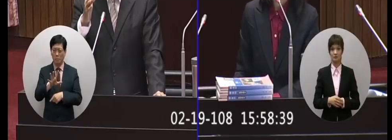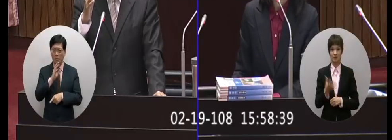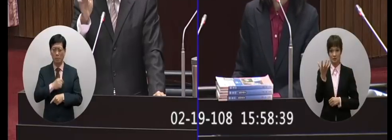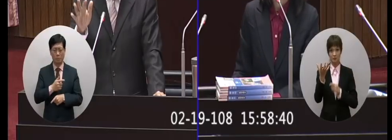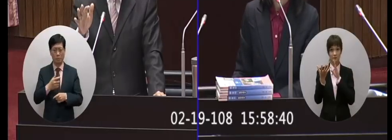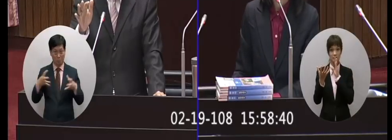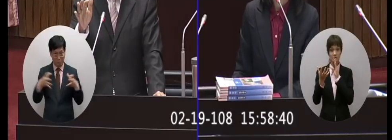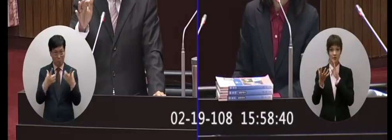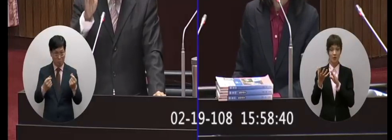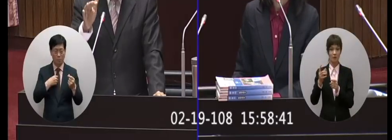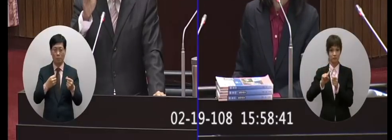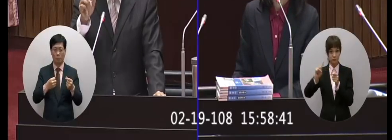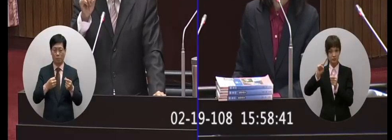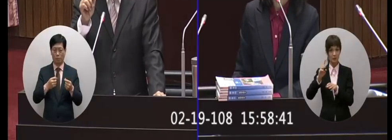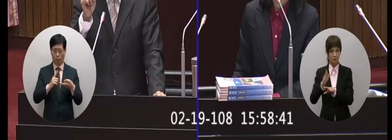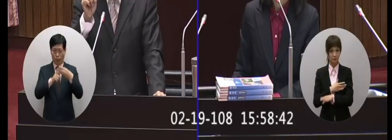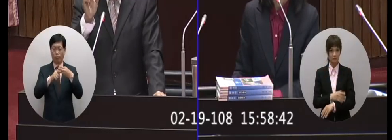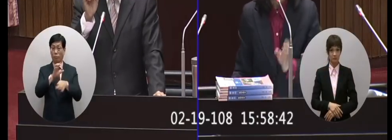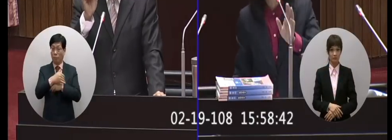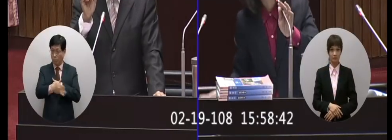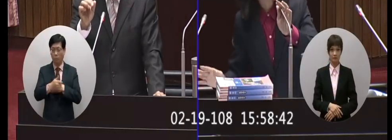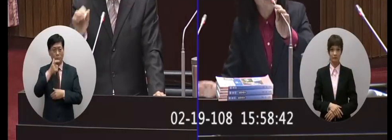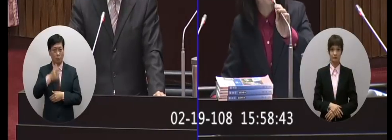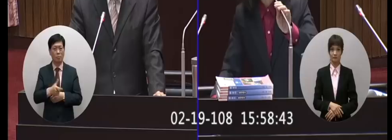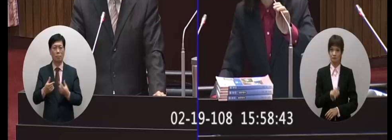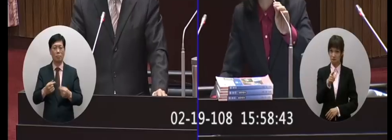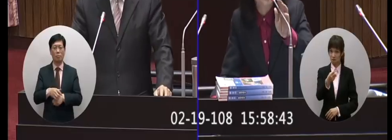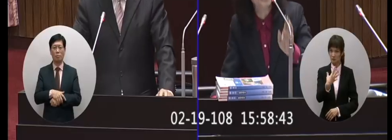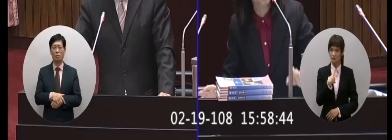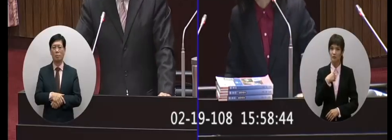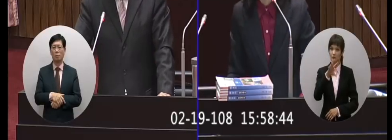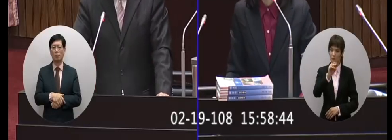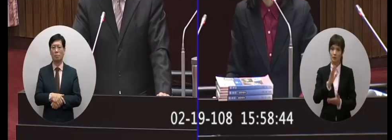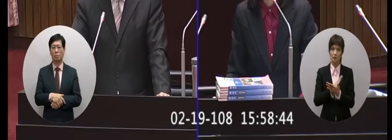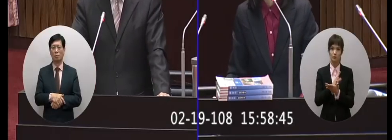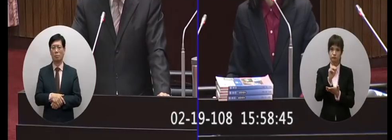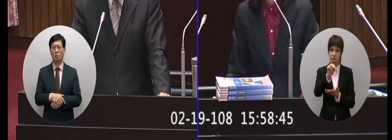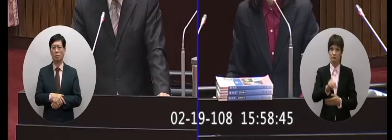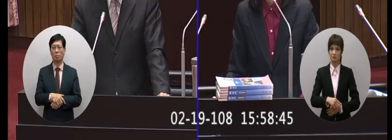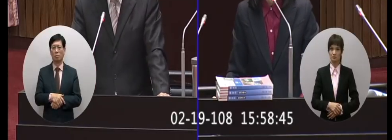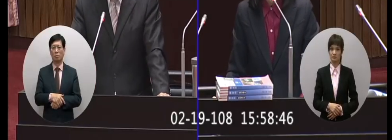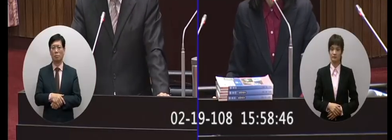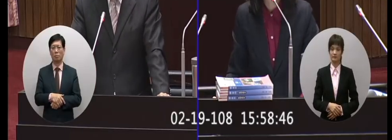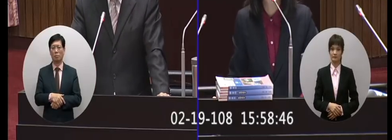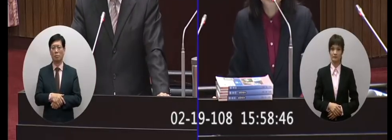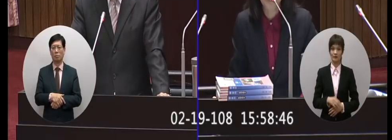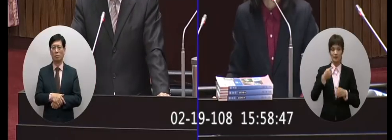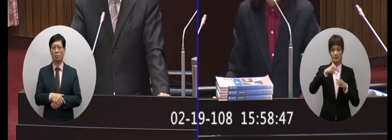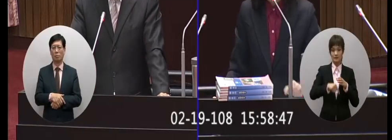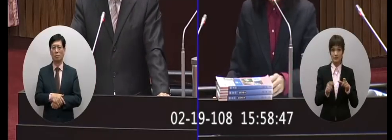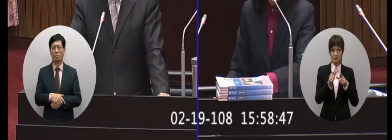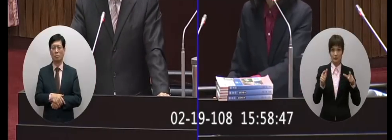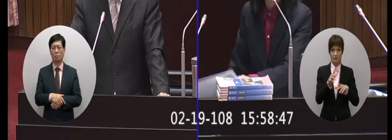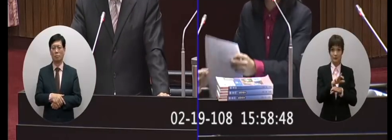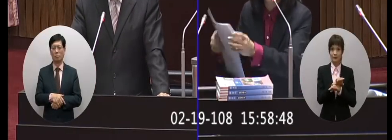共同的核心課程啦這些通常都是以佈定的沒有 你只要告訴我有沒有教科書哪一個部分加深加